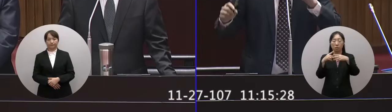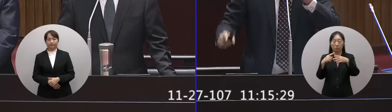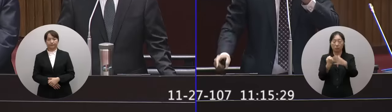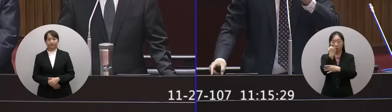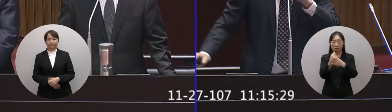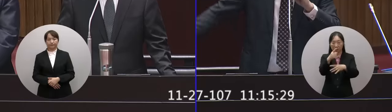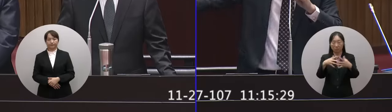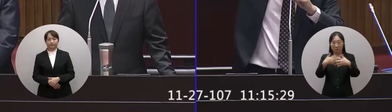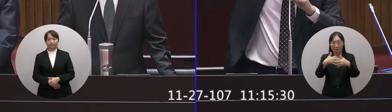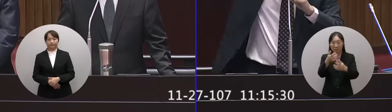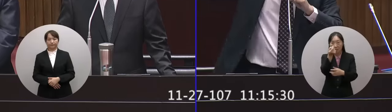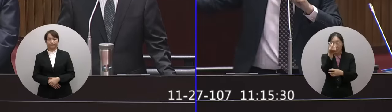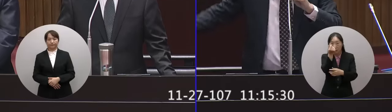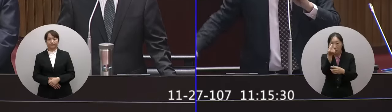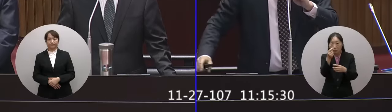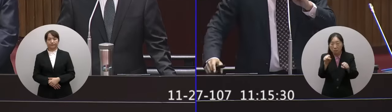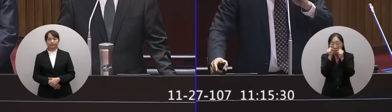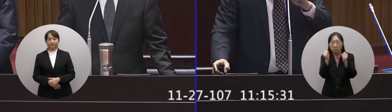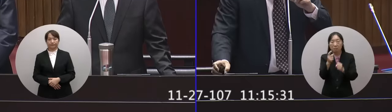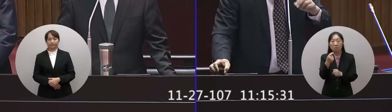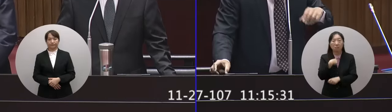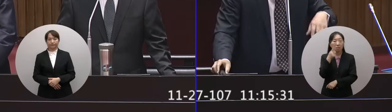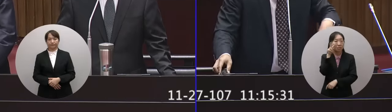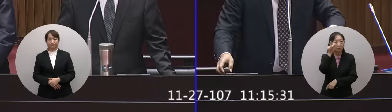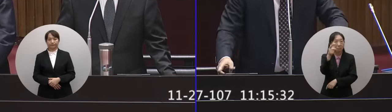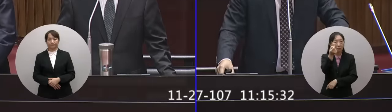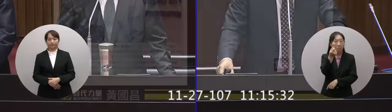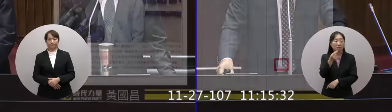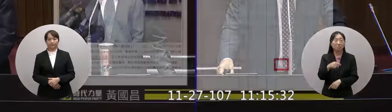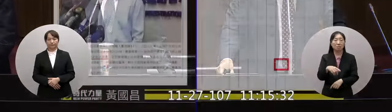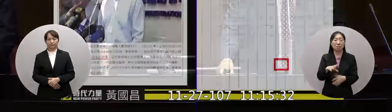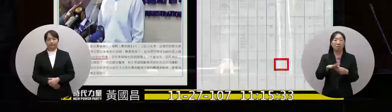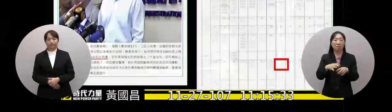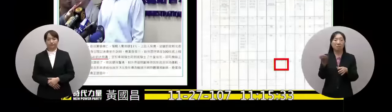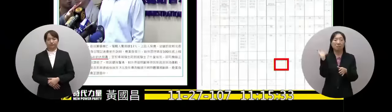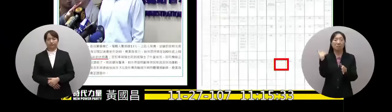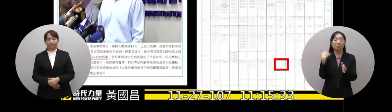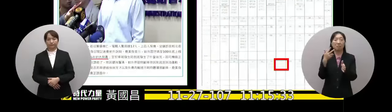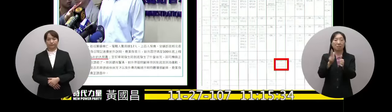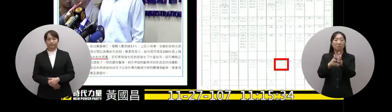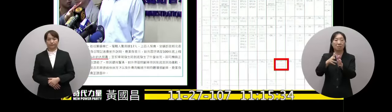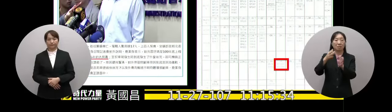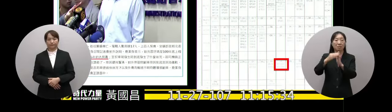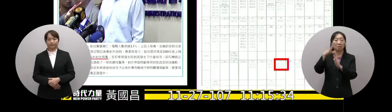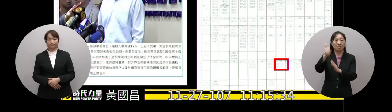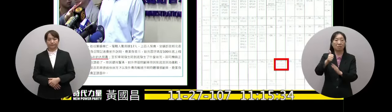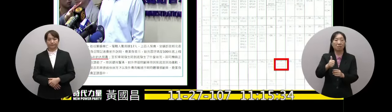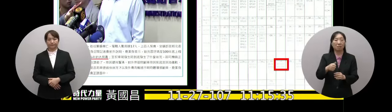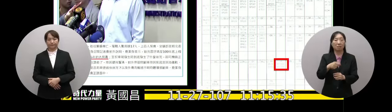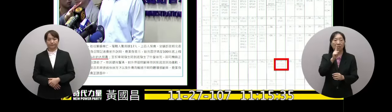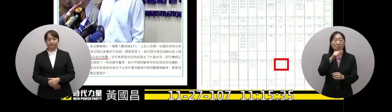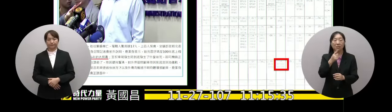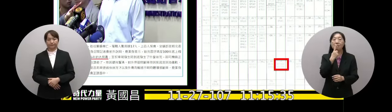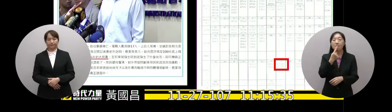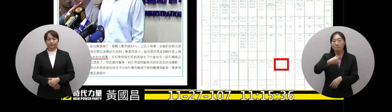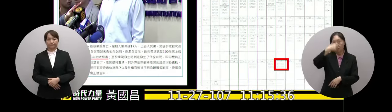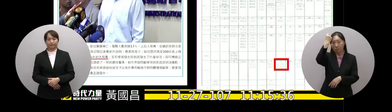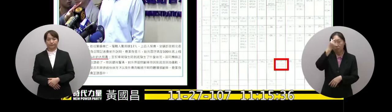非常罕見來再看一下台鐵前局長說我們擦身事故的普悠瑪